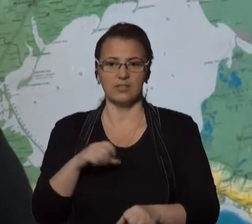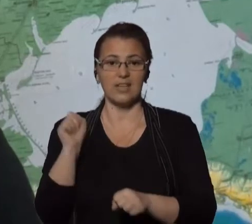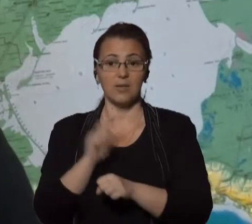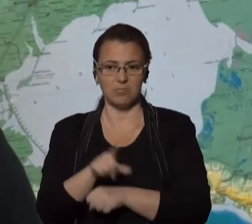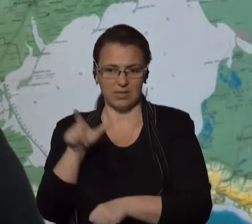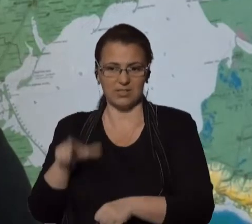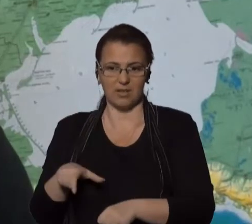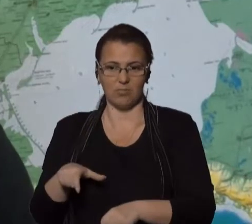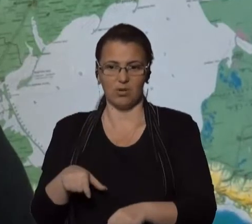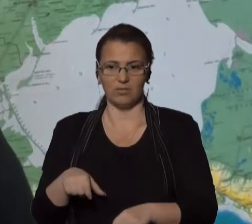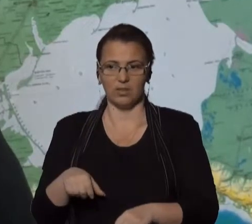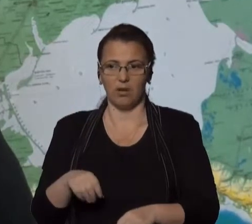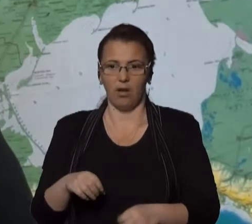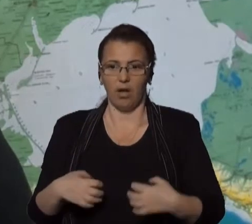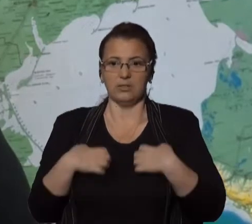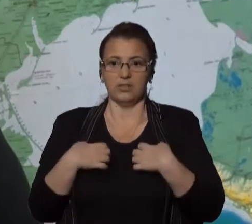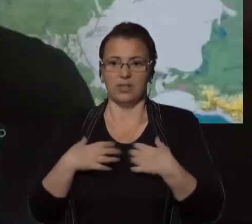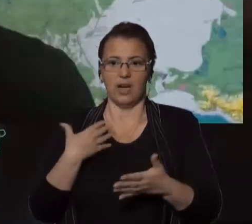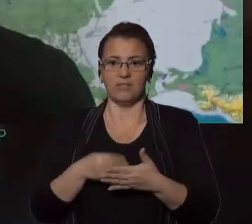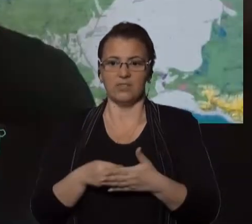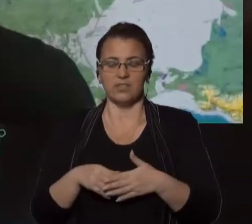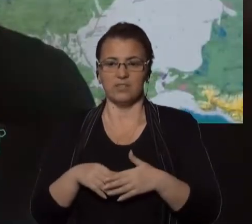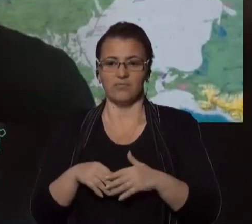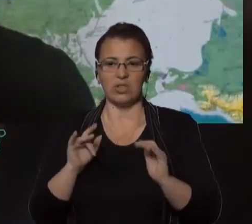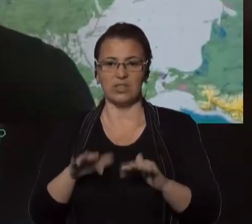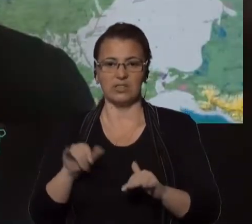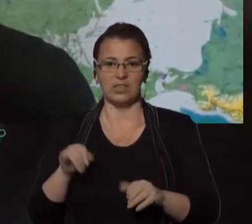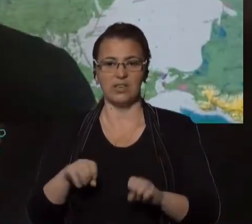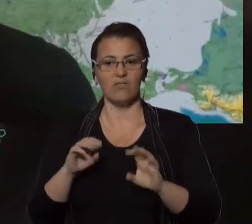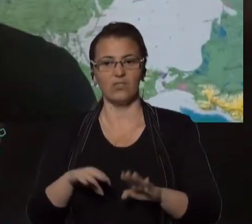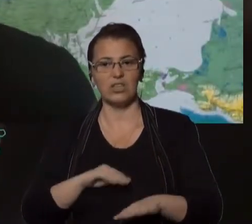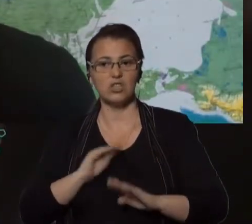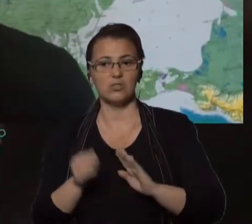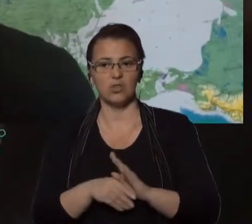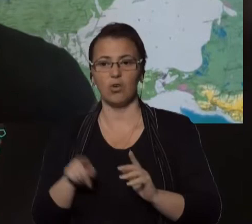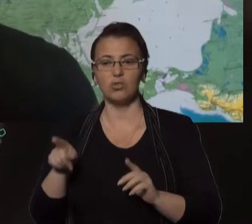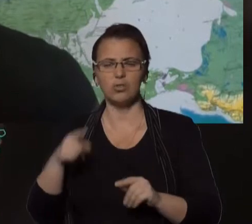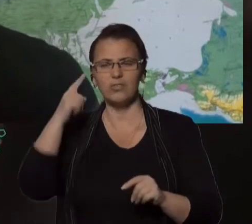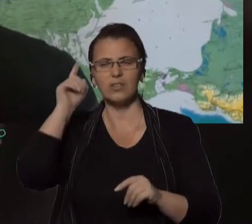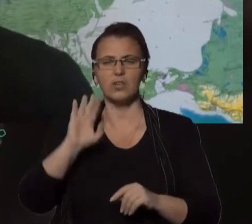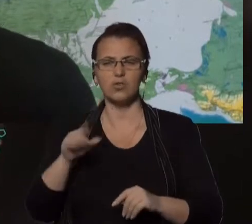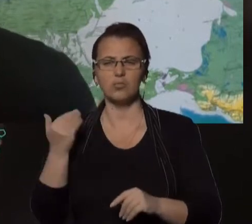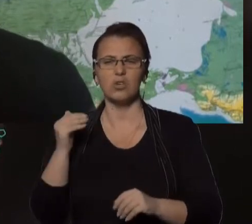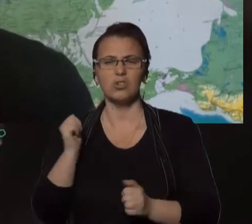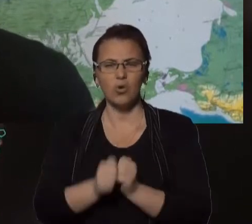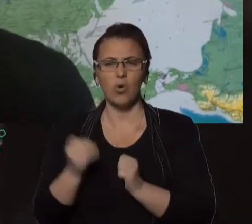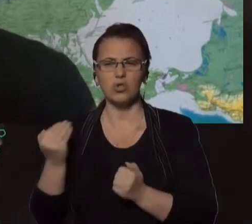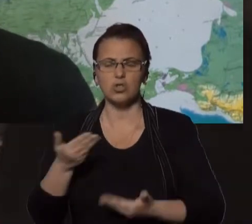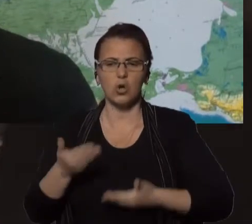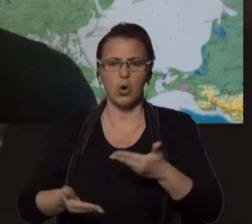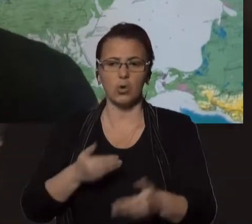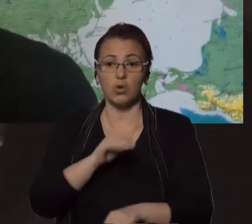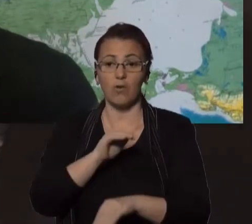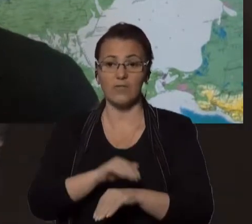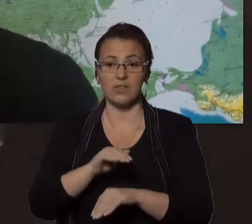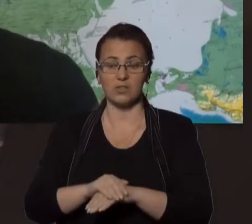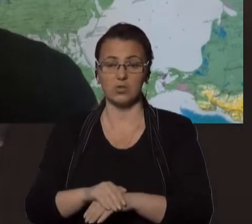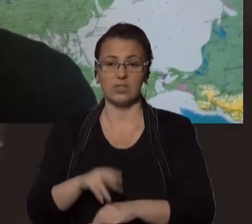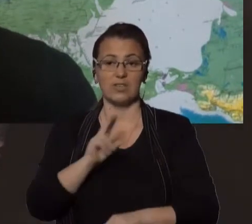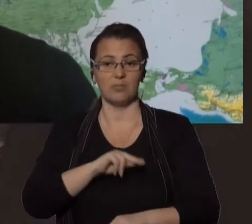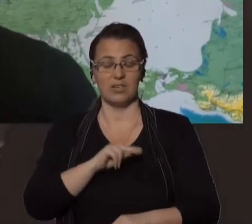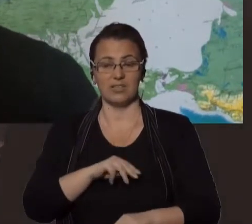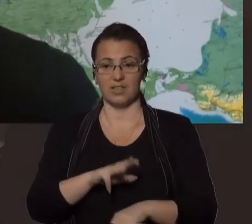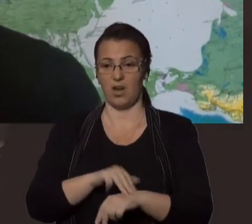і вирішив сховатися. Але він навіть не здогадувався, що кожен його крок фіксується правоохоронцями національної поліції,